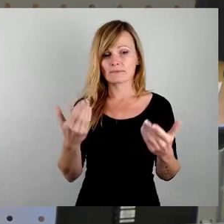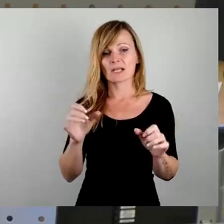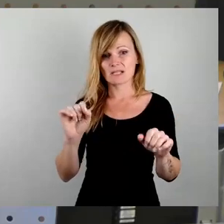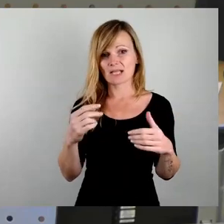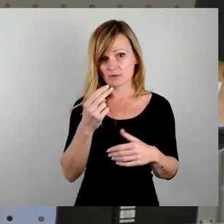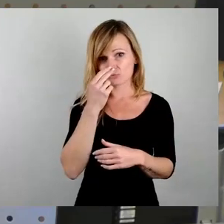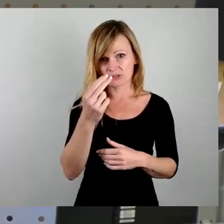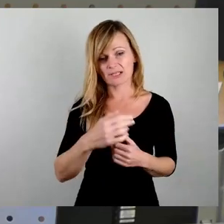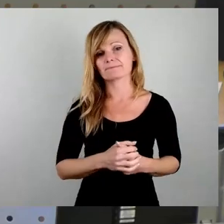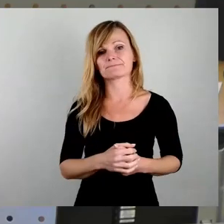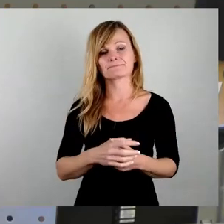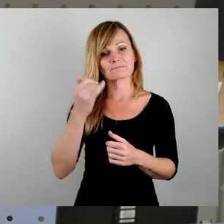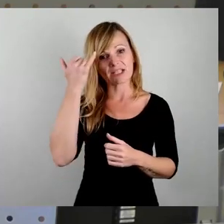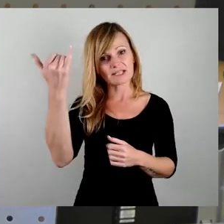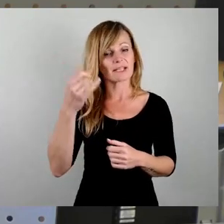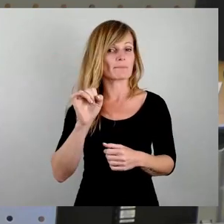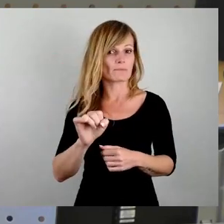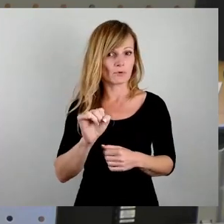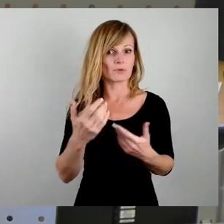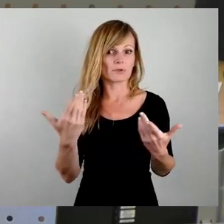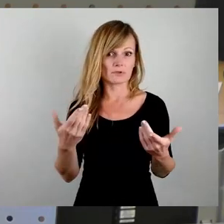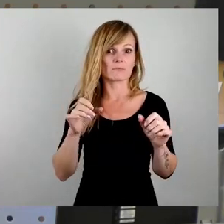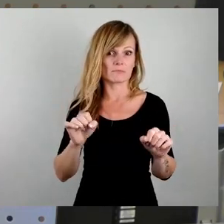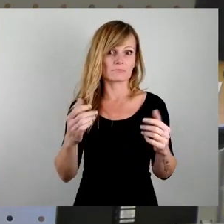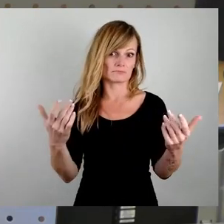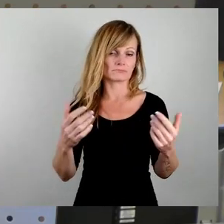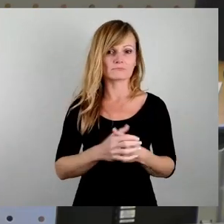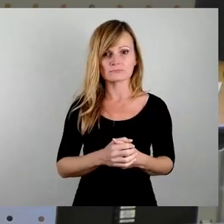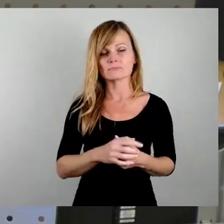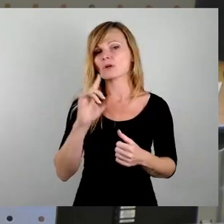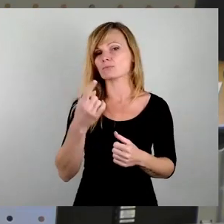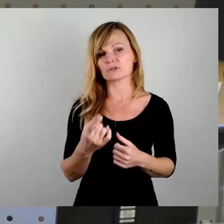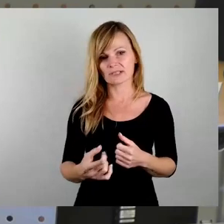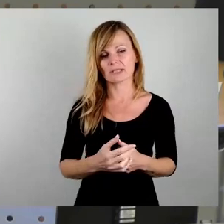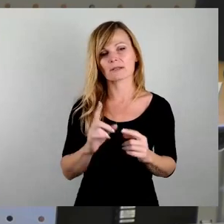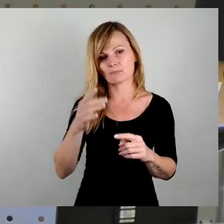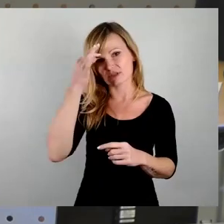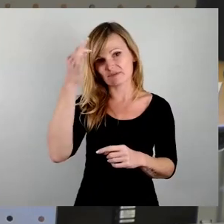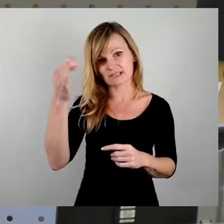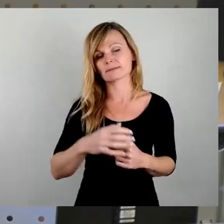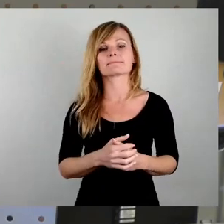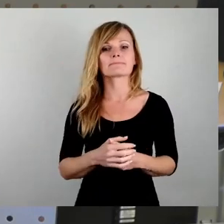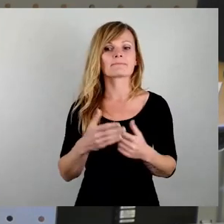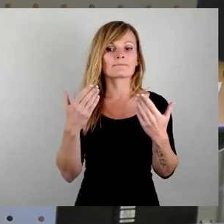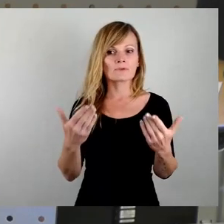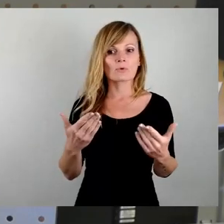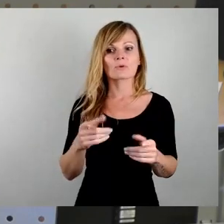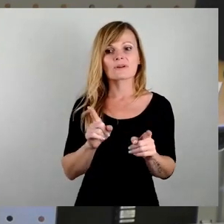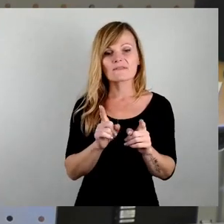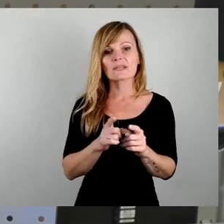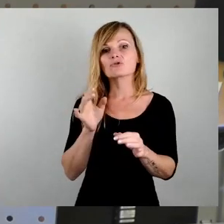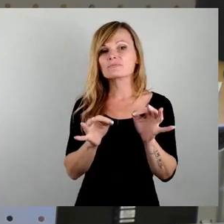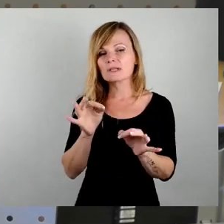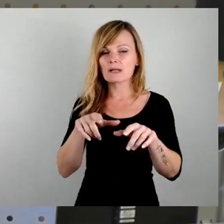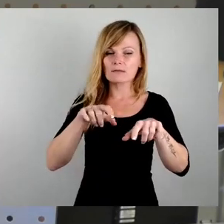Die Idee kann ja auch vielleicht aufgehen. Muss aber nicht. Das muss man wissen. Das ist jetzt sozusagen ein Spiel. Aber ich will auf einen